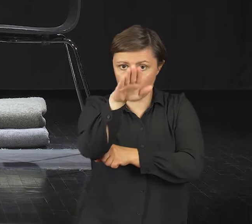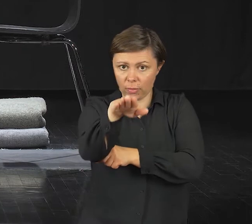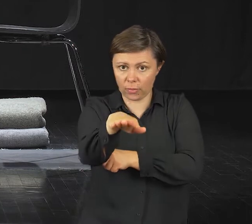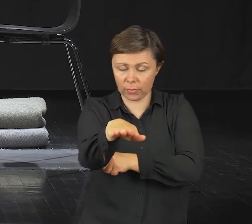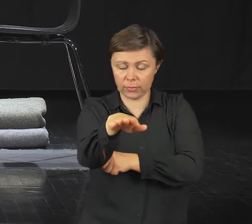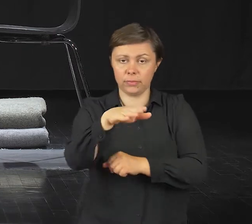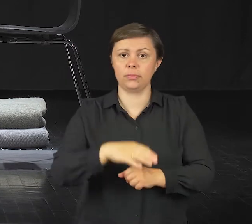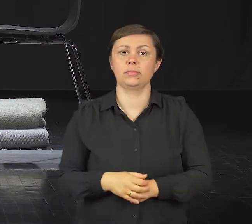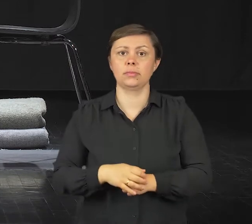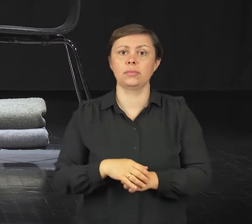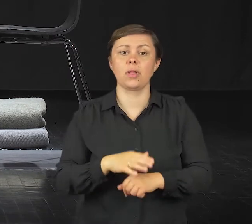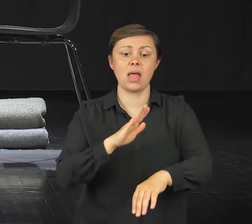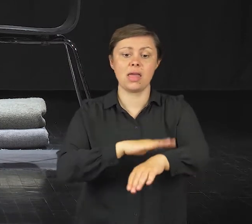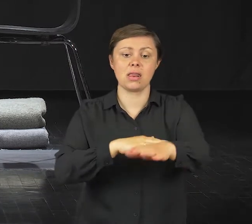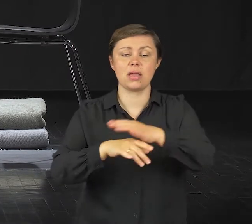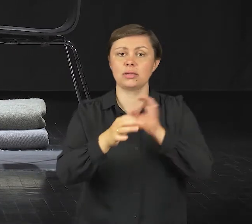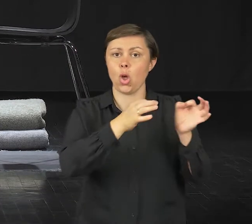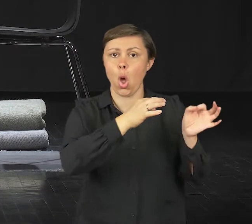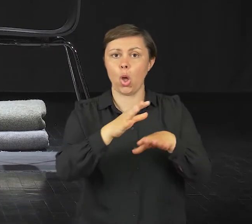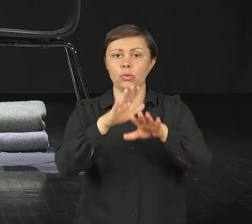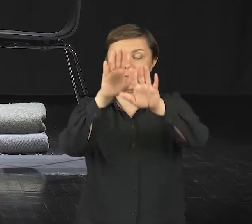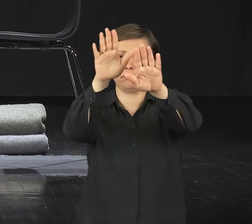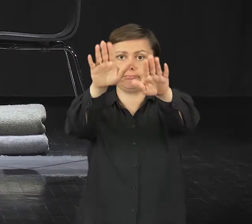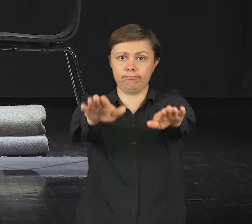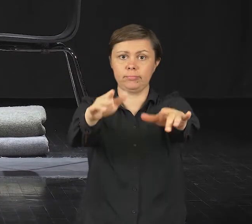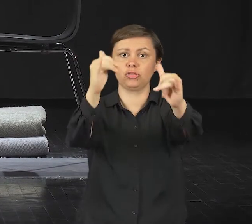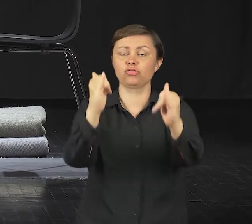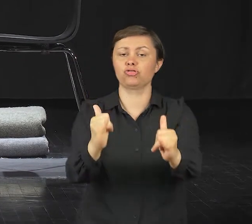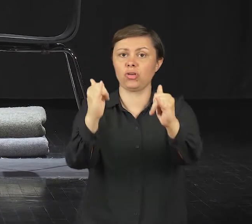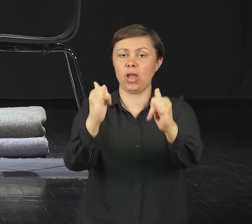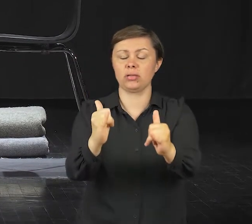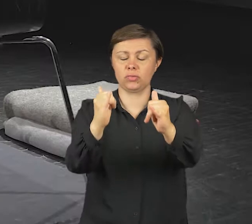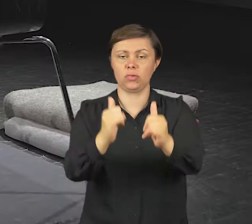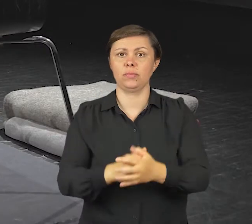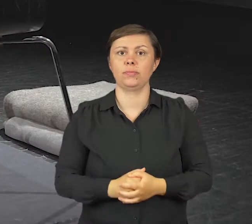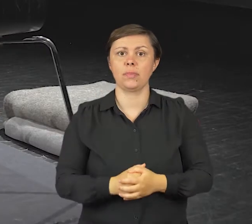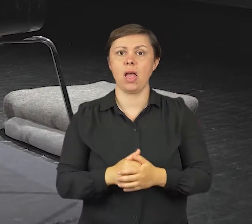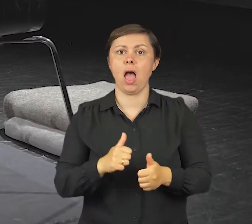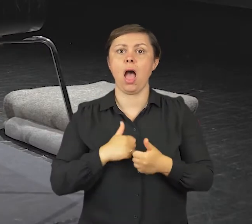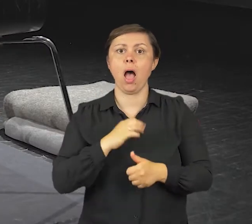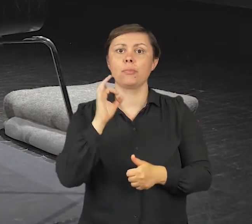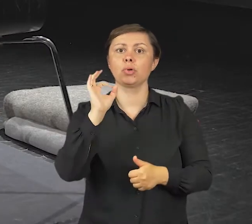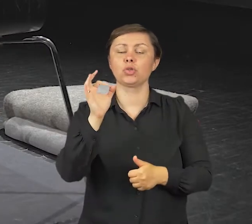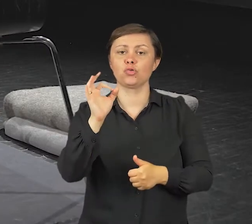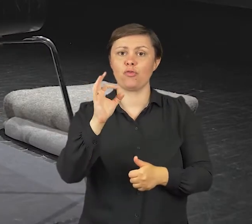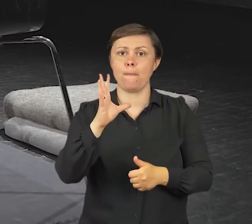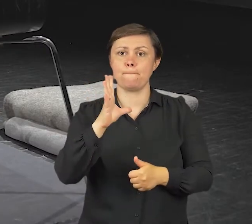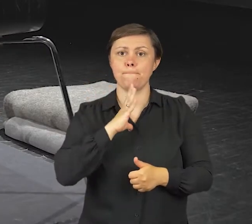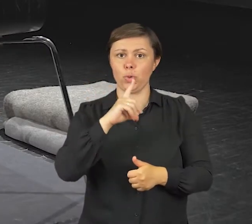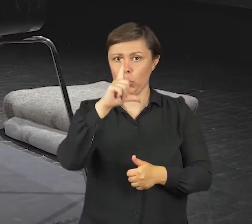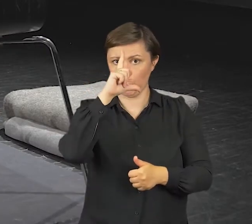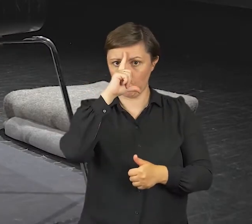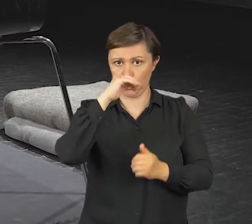i przeniesiesz od razu ramiona na oparcie krzesła, tak żeby Twój tułów był